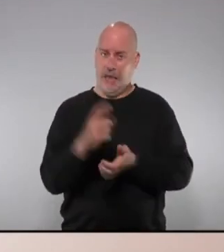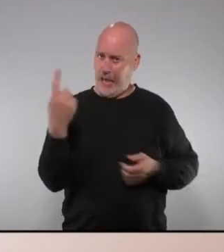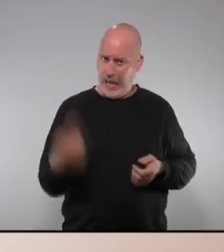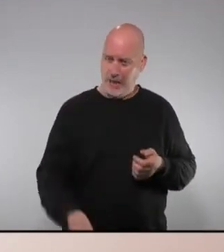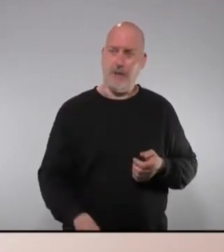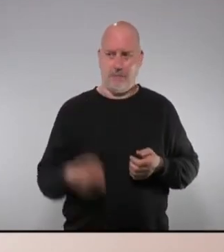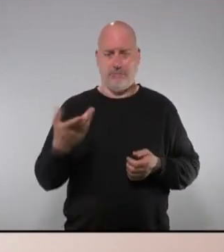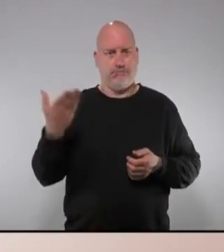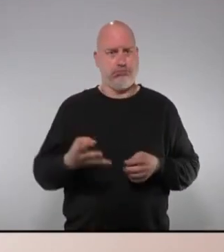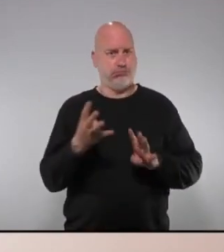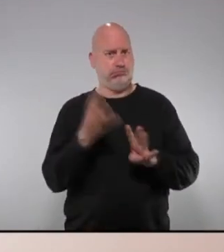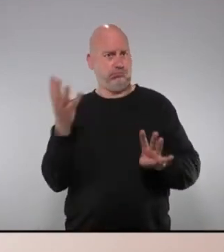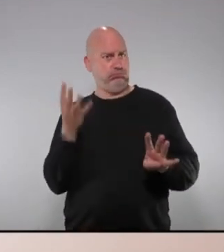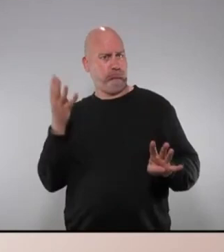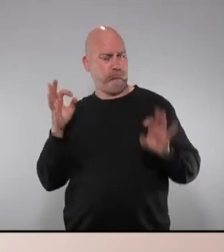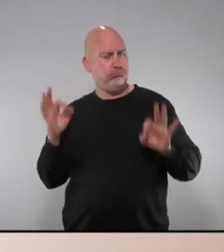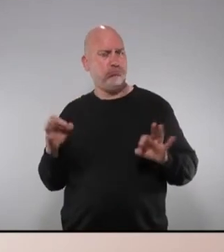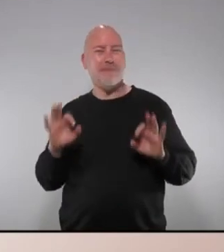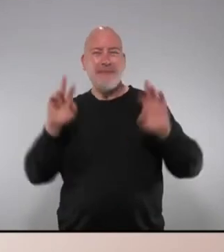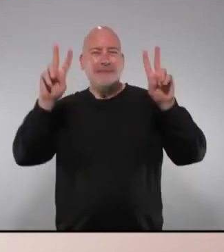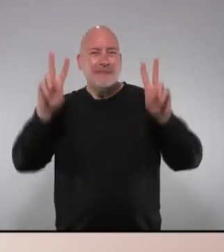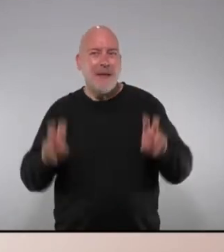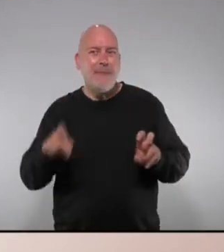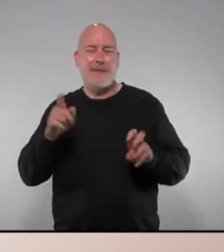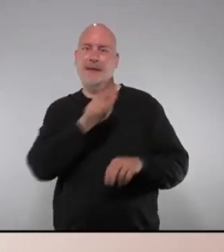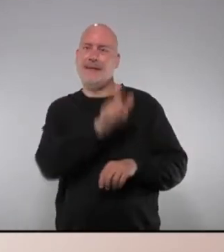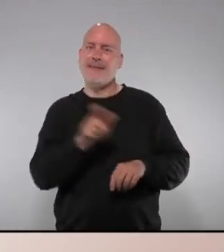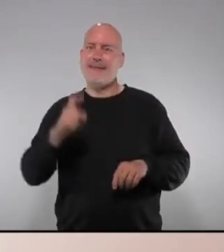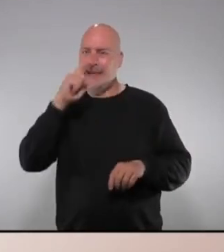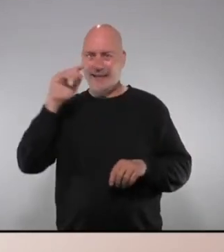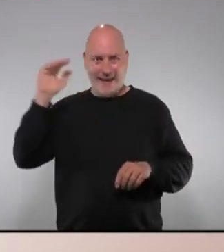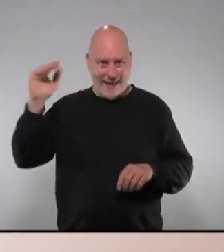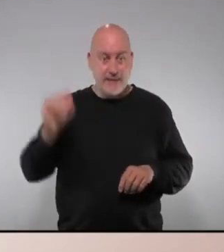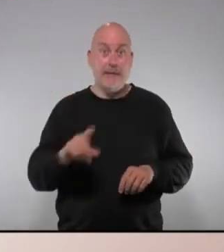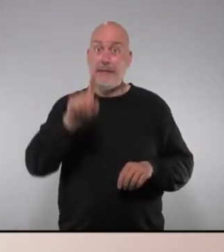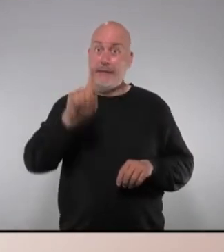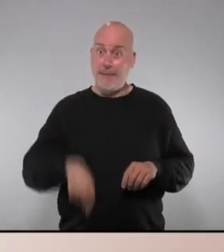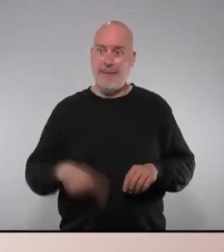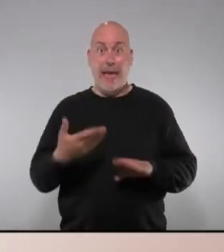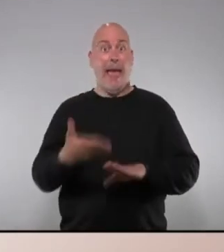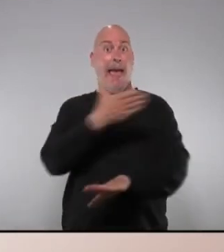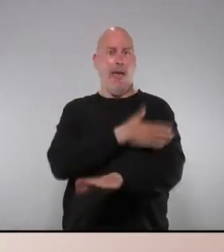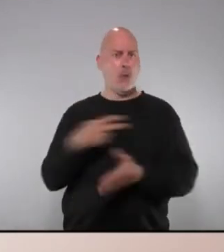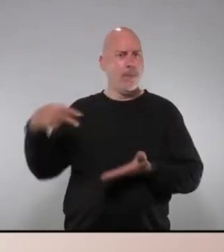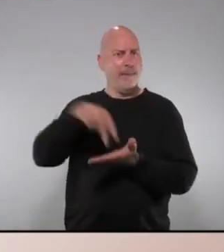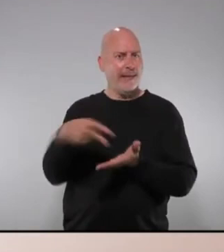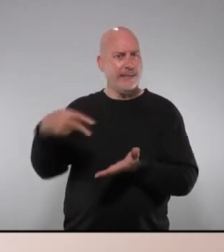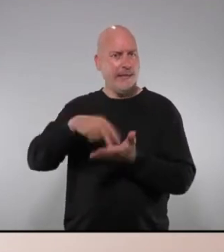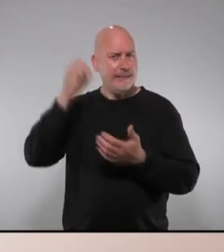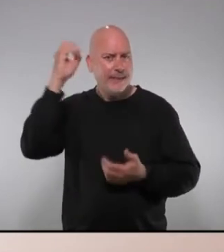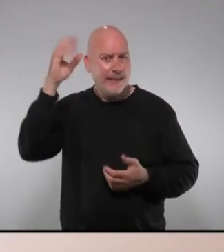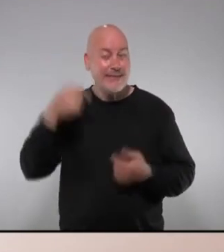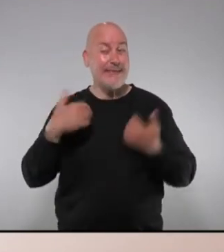'espera grans especialment en matèria en matèria de gent gran però ja he dit també en altres compareixences que aquestes llistes d'espera